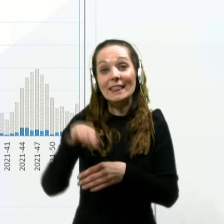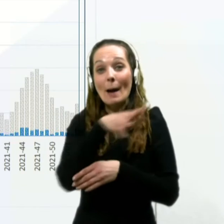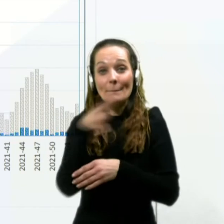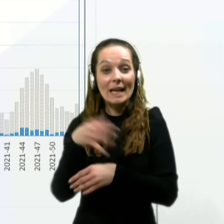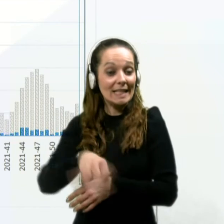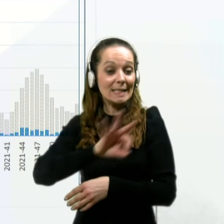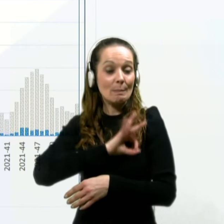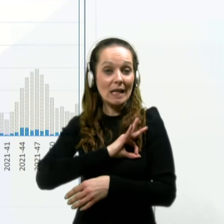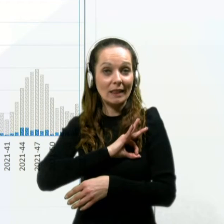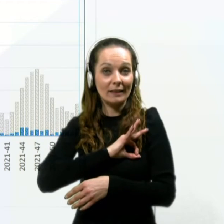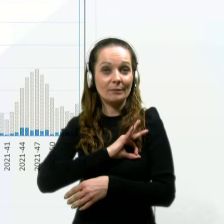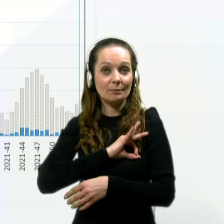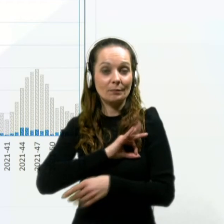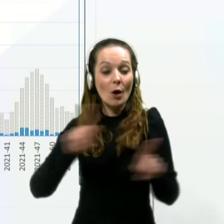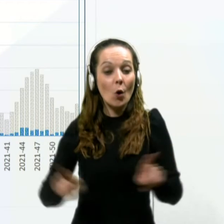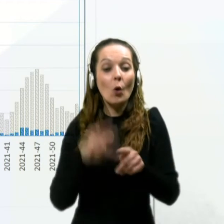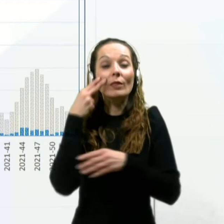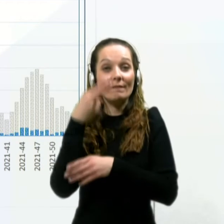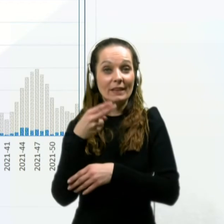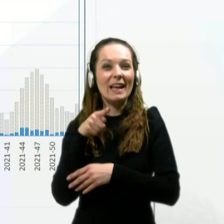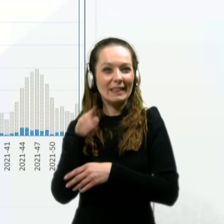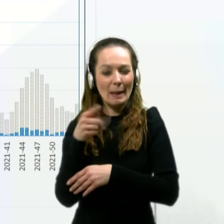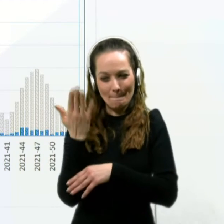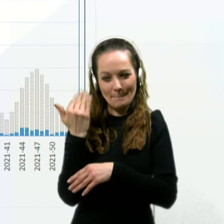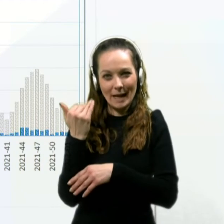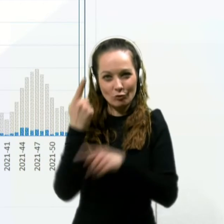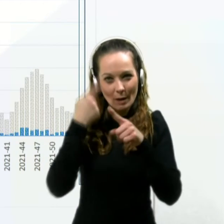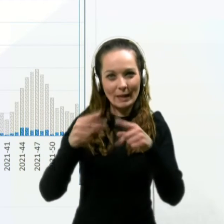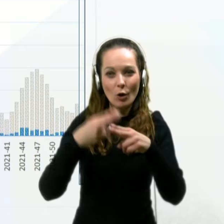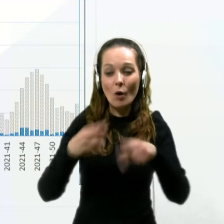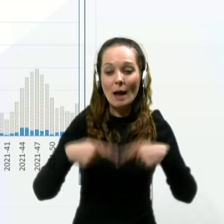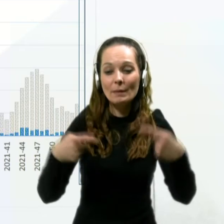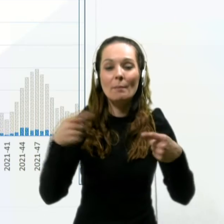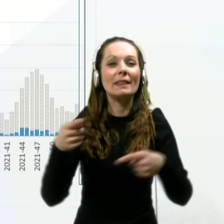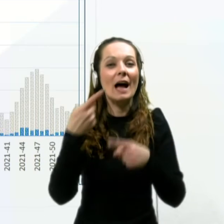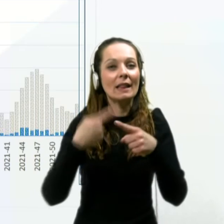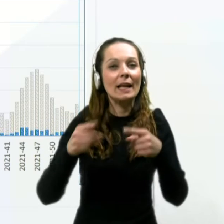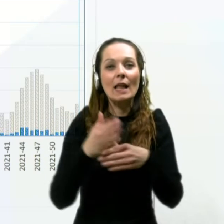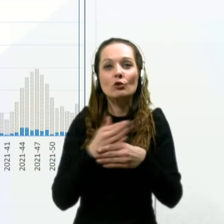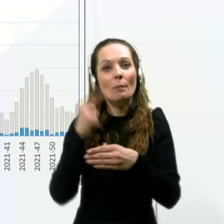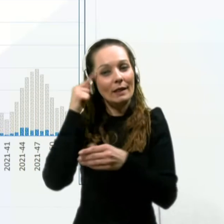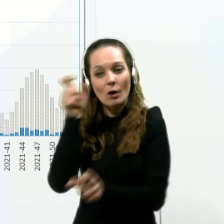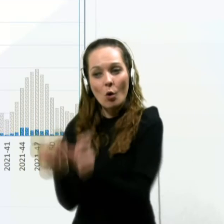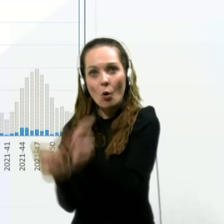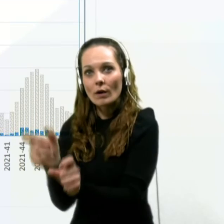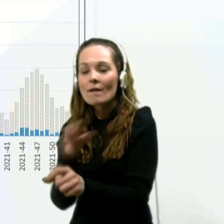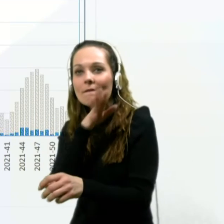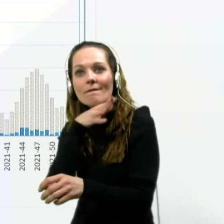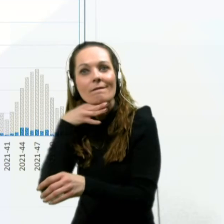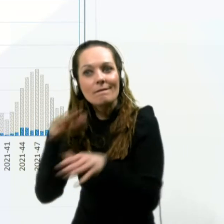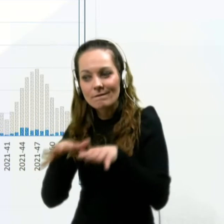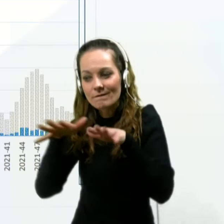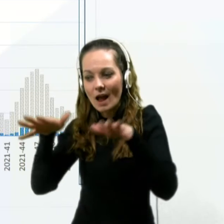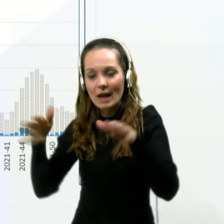smrti. Kot se vidite v tistem prejšnjem valu, smo imeli ta delež med oskrbovanci izjemno velik,